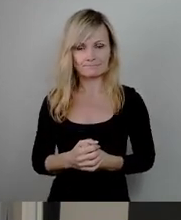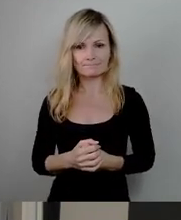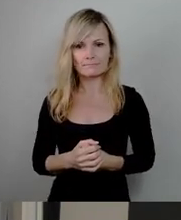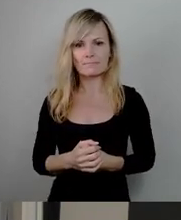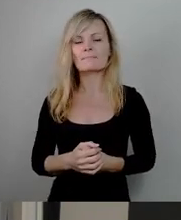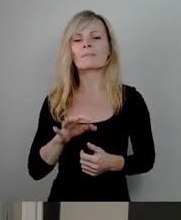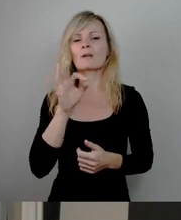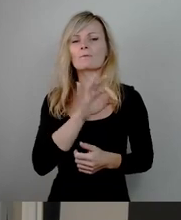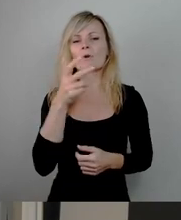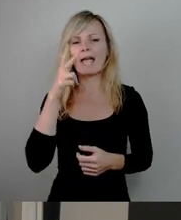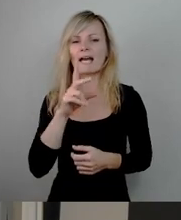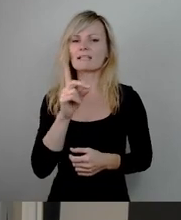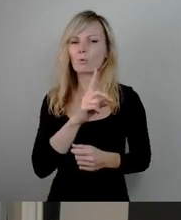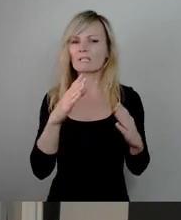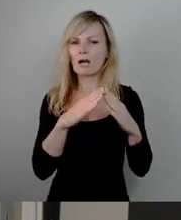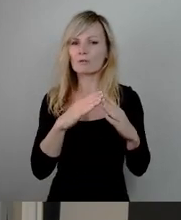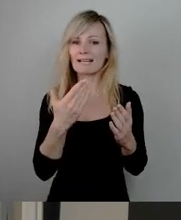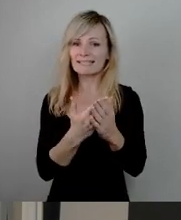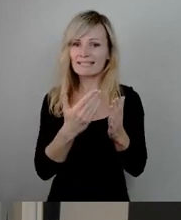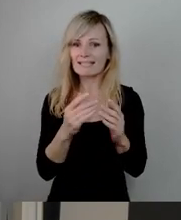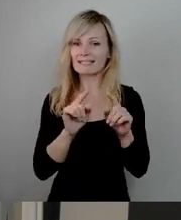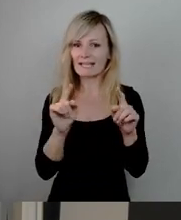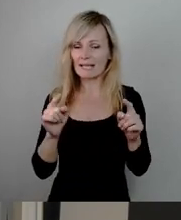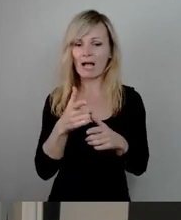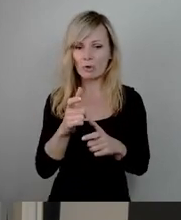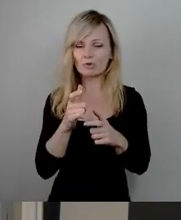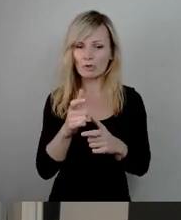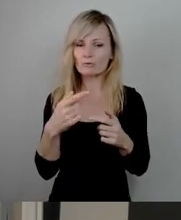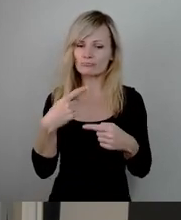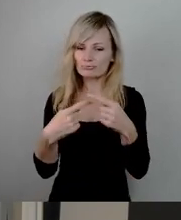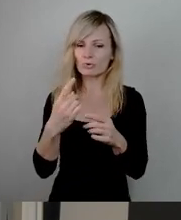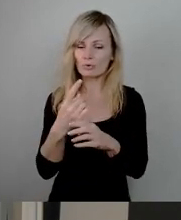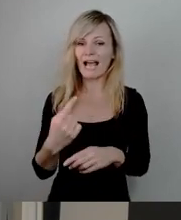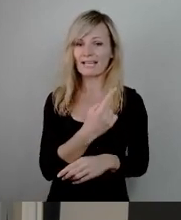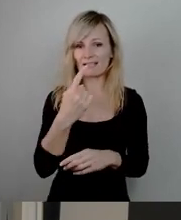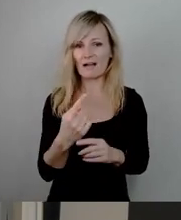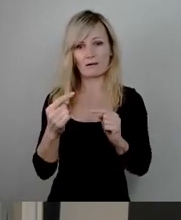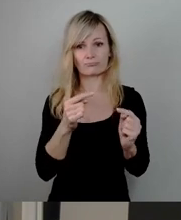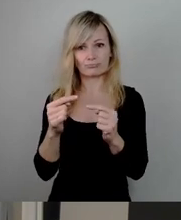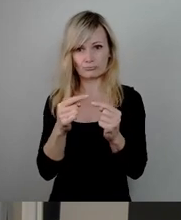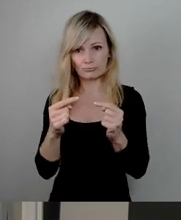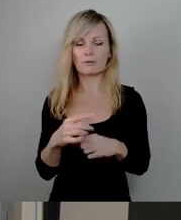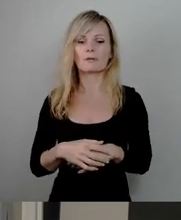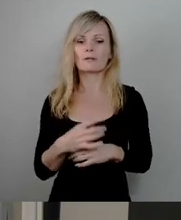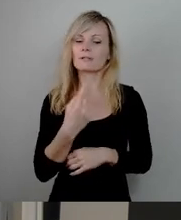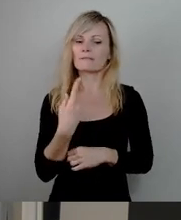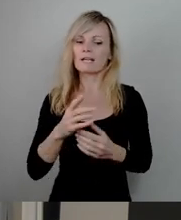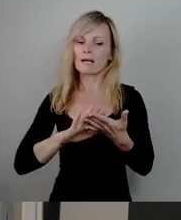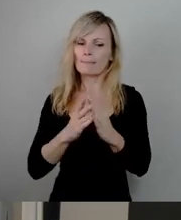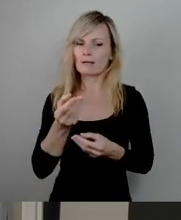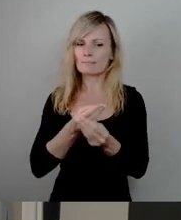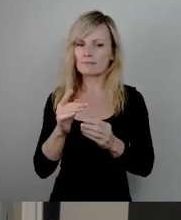weil wir besprechen dieses Thema seit über einem Jahr im Ausschuss. Und wir haben uns einst mal gemeinsam verständigt und haben gesagt, wir halten aus